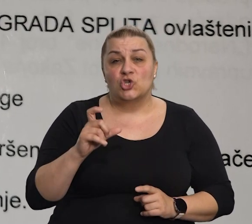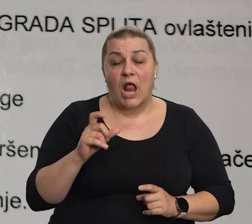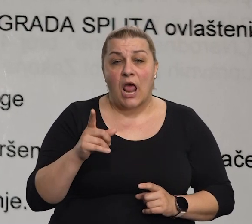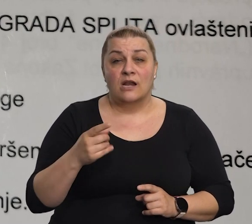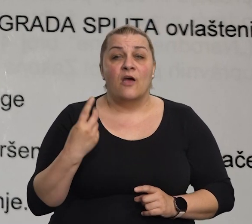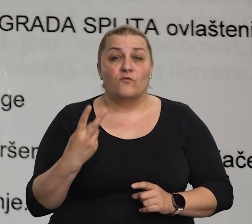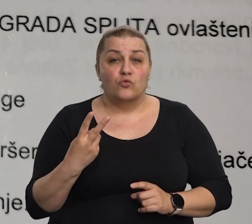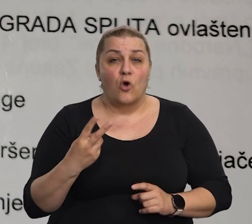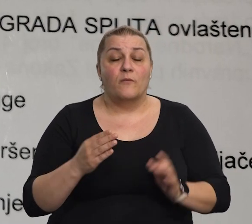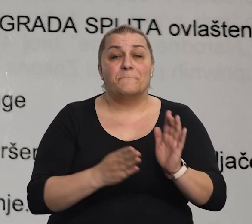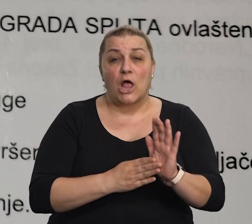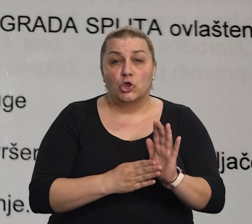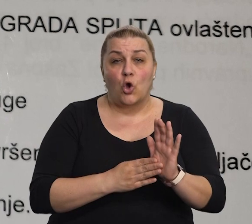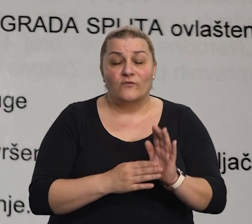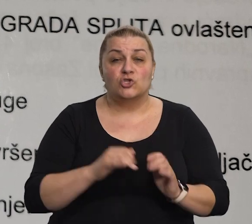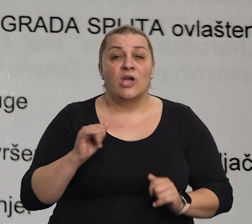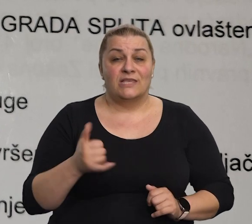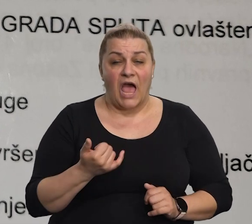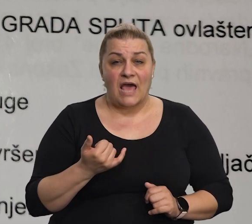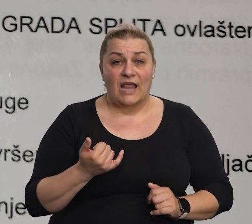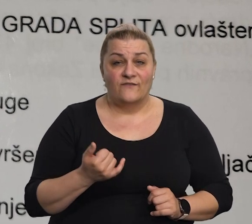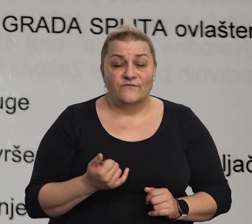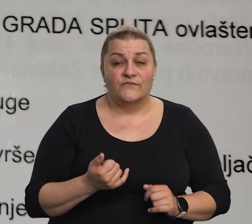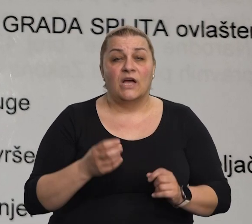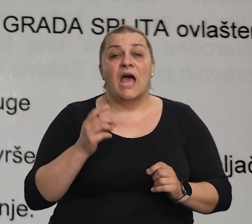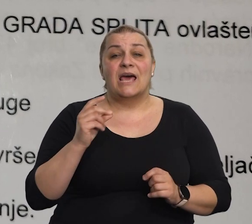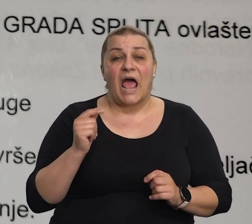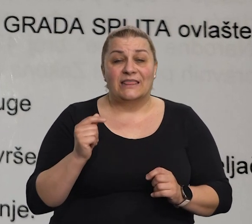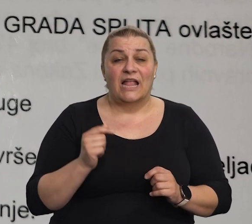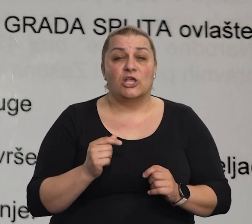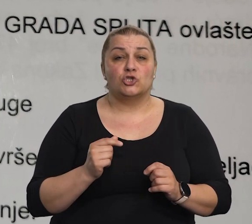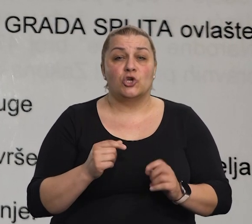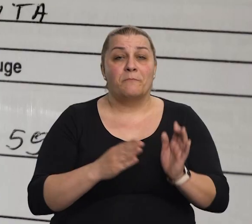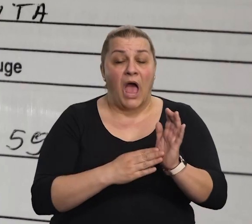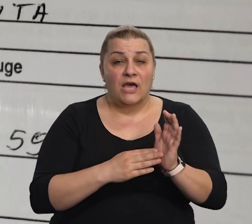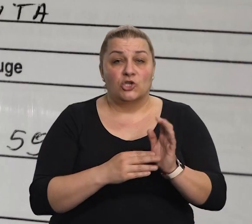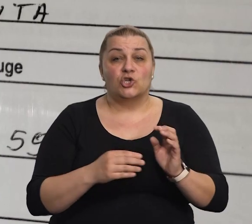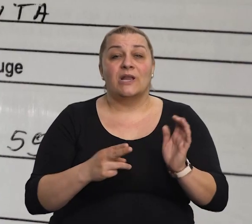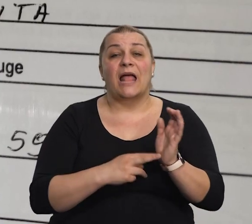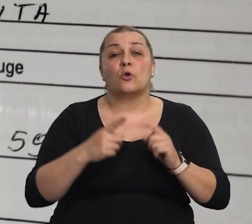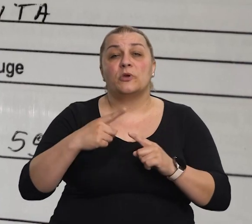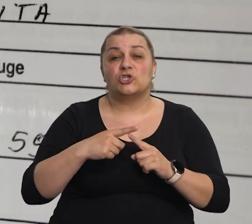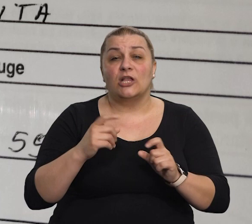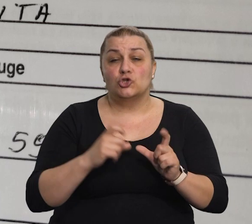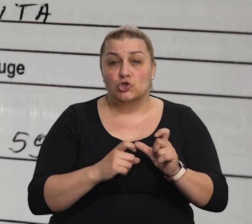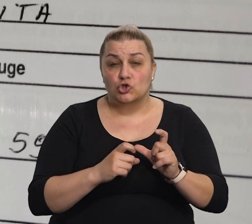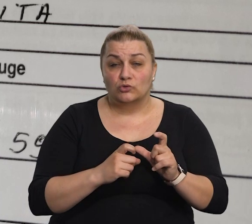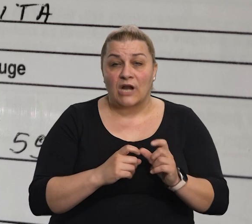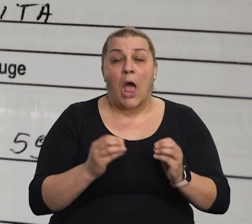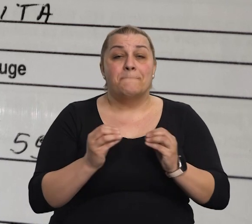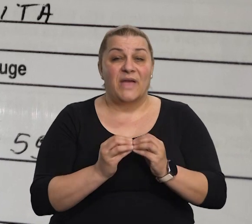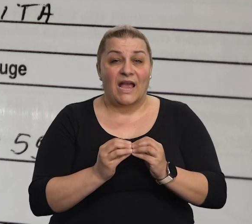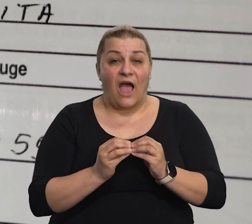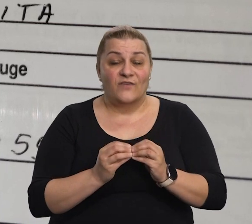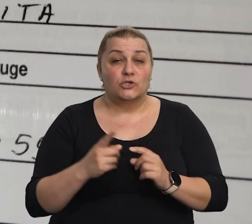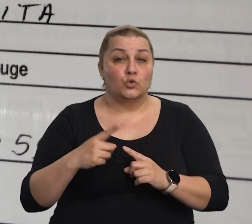Milan Vuković, Stjepan Matković, Mario Jareb, Zdenko Radeljić, Radostav Marić, Ante Nadomir Tadić, Šutra, Stjepan Bekava,